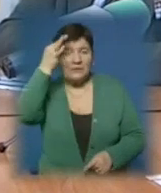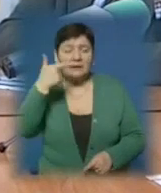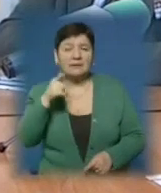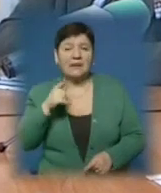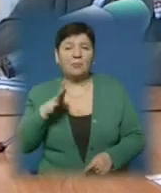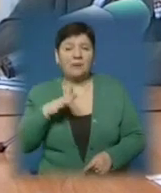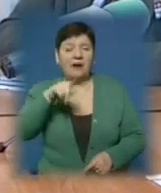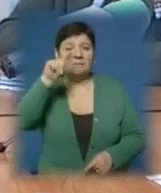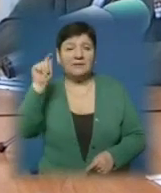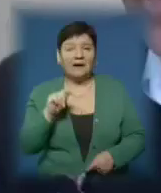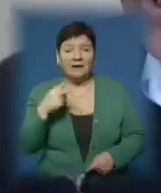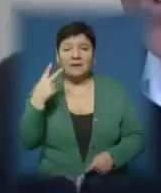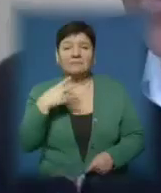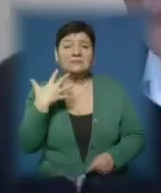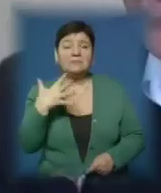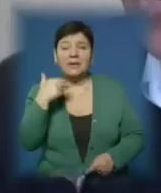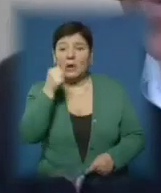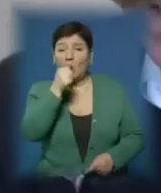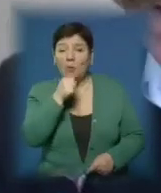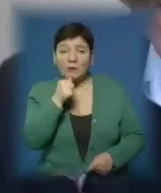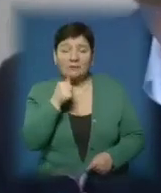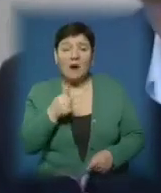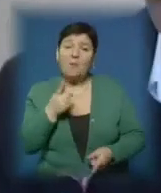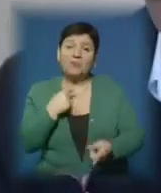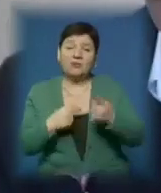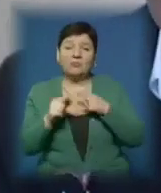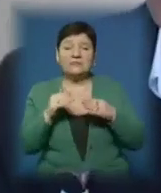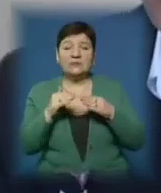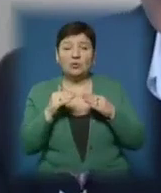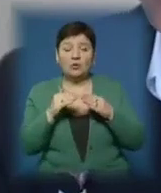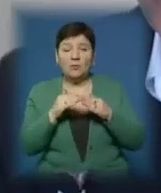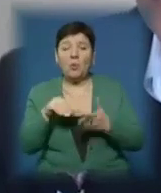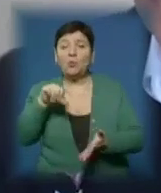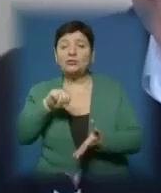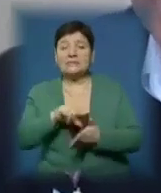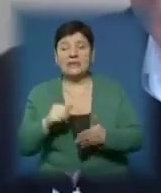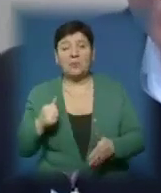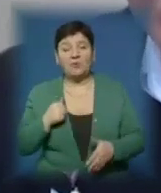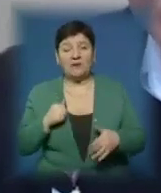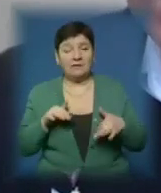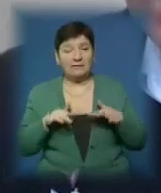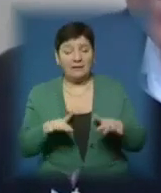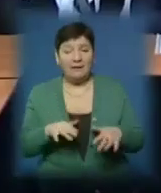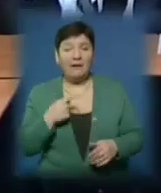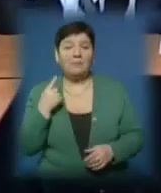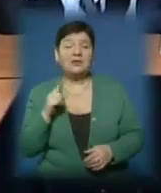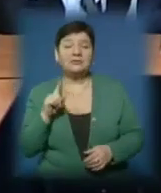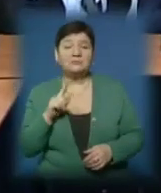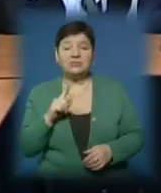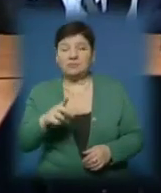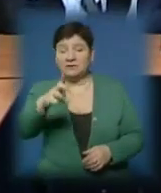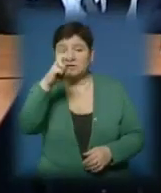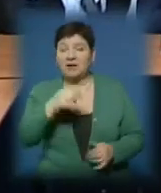пройшли війну. 25 років тому вони повернулися додому, і тепер їх статус – учасник бойових дій. Перше, чим держава повинна